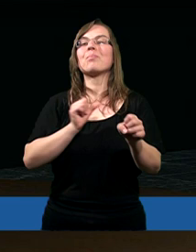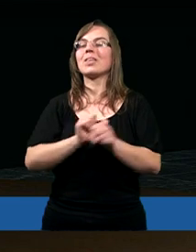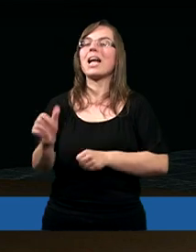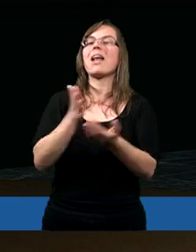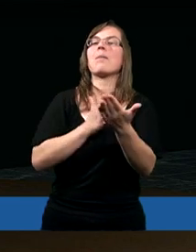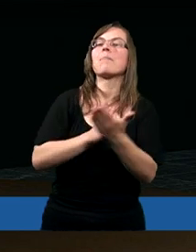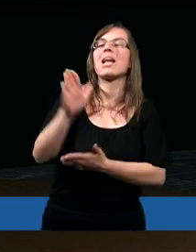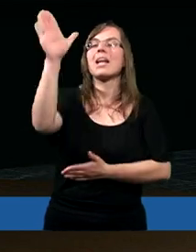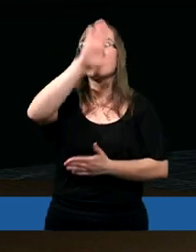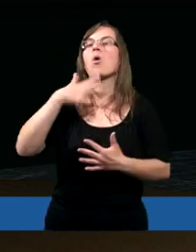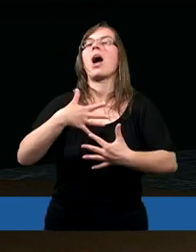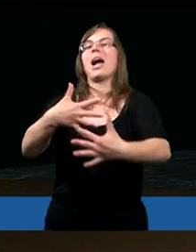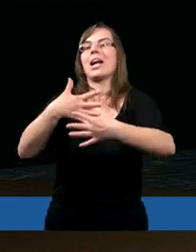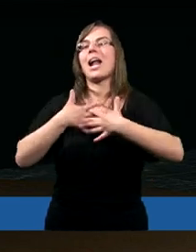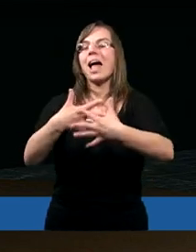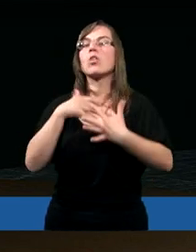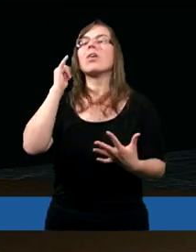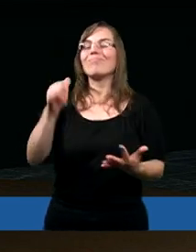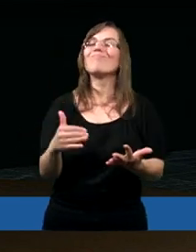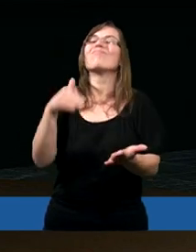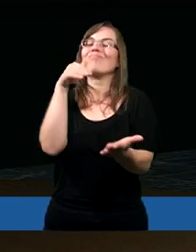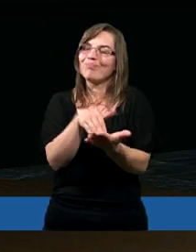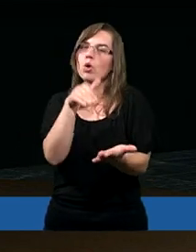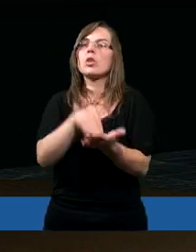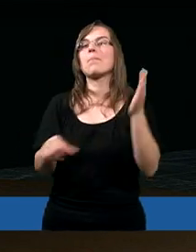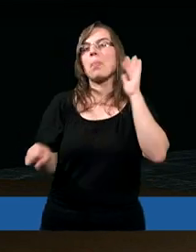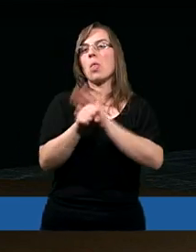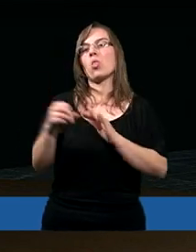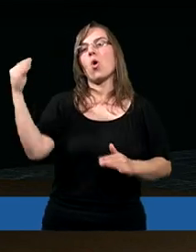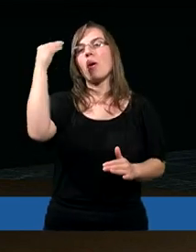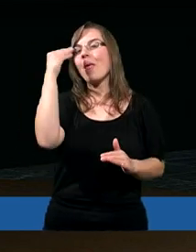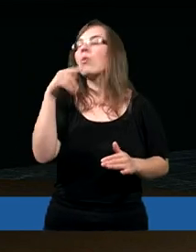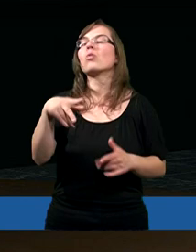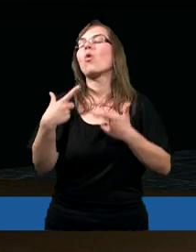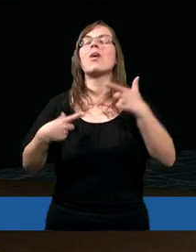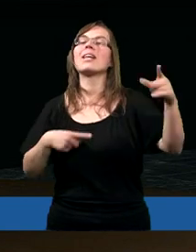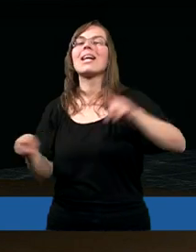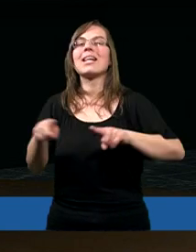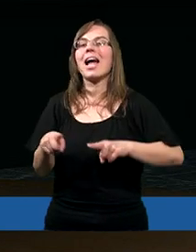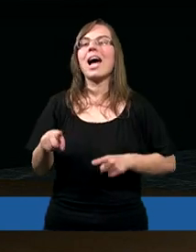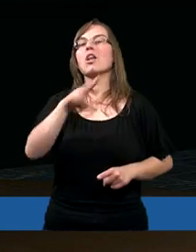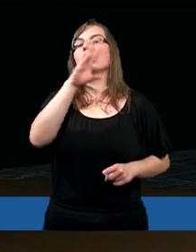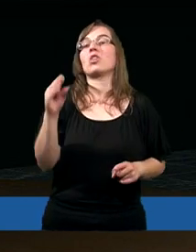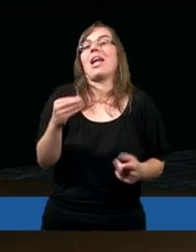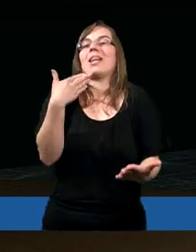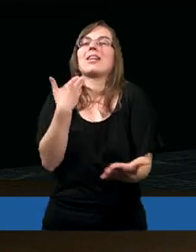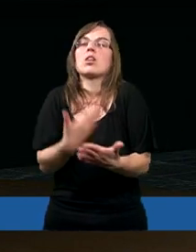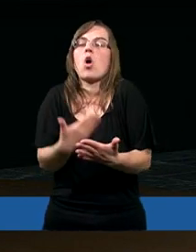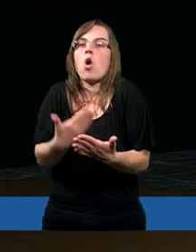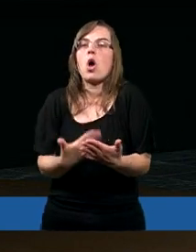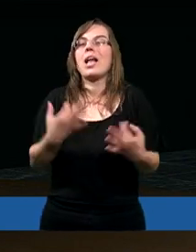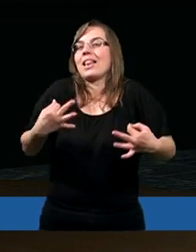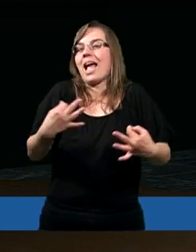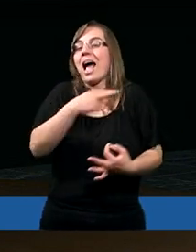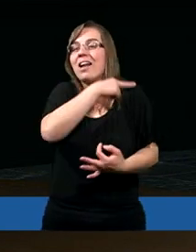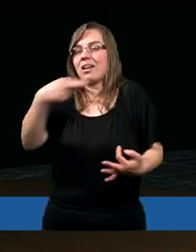przez Boga jest natchnione i pożyteczne do nauki. A więc to nie znaczy, że skoro teraz